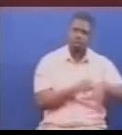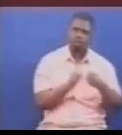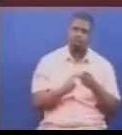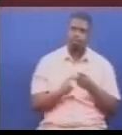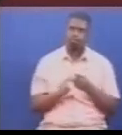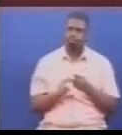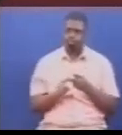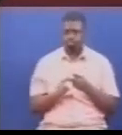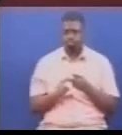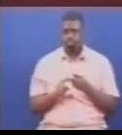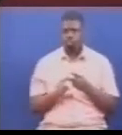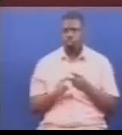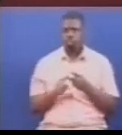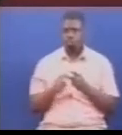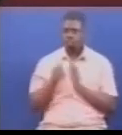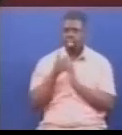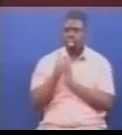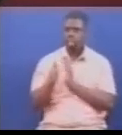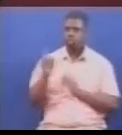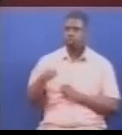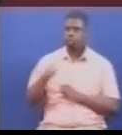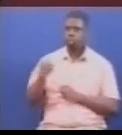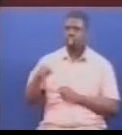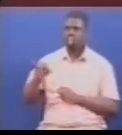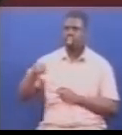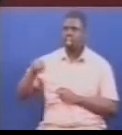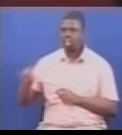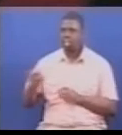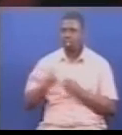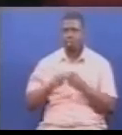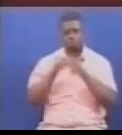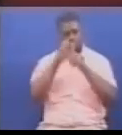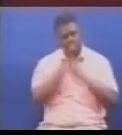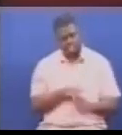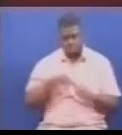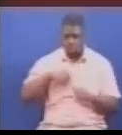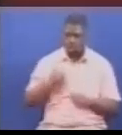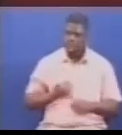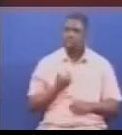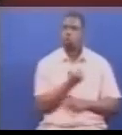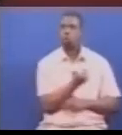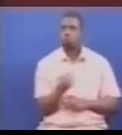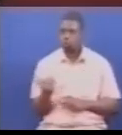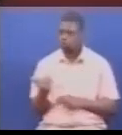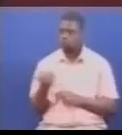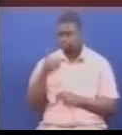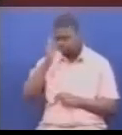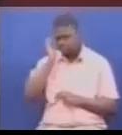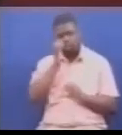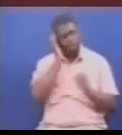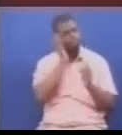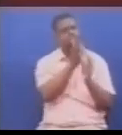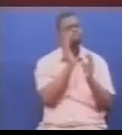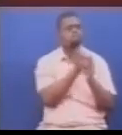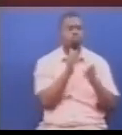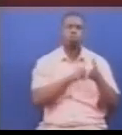makosa ya jinae, ikiwa nipamoja na vitendo vya udhalilishaji wa wanawaki na watoto, serikali imedhamiria kununuwa mashine tatu za